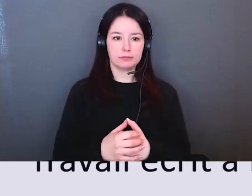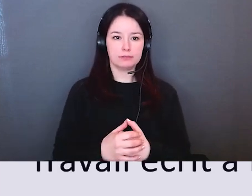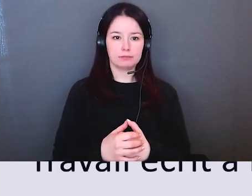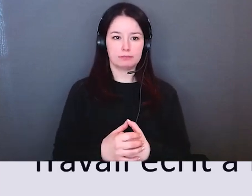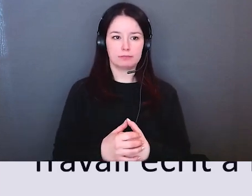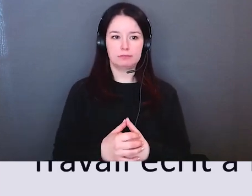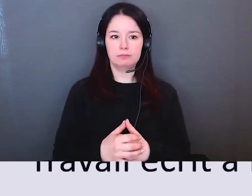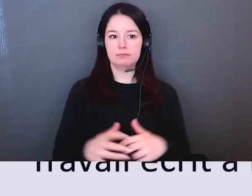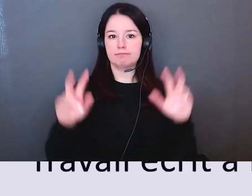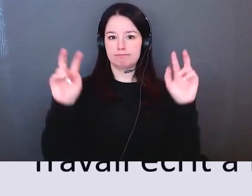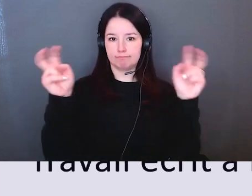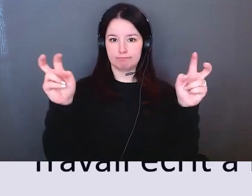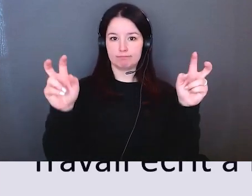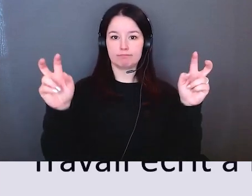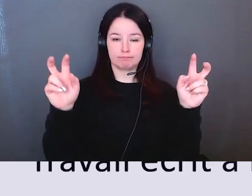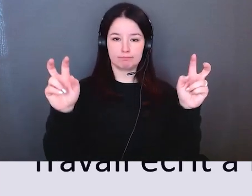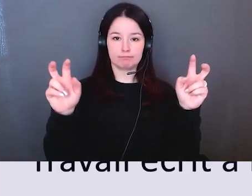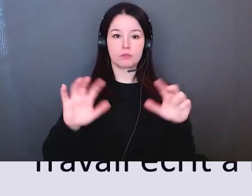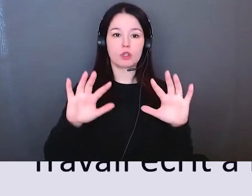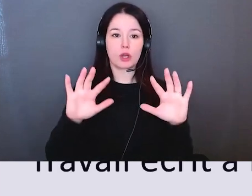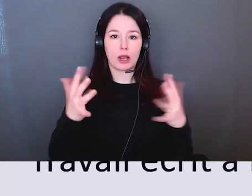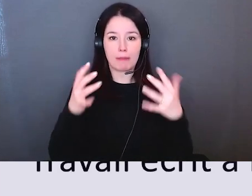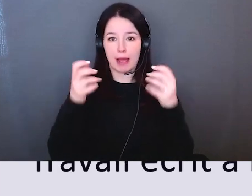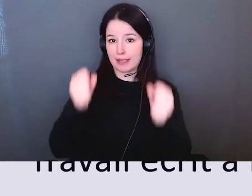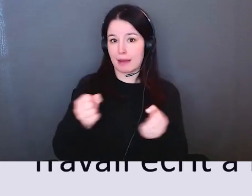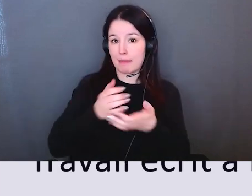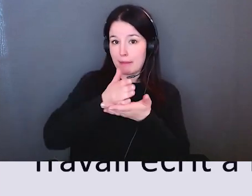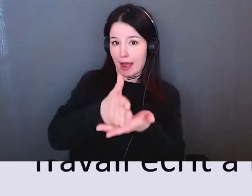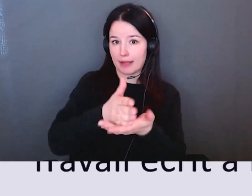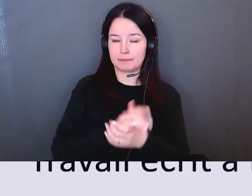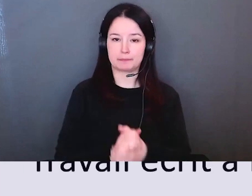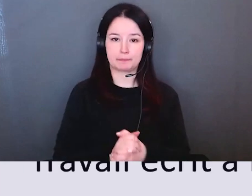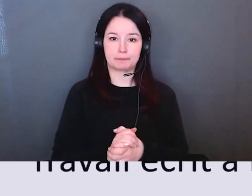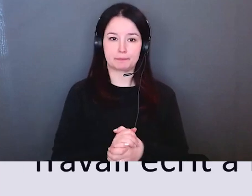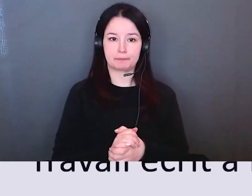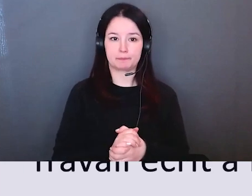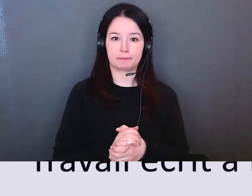Merci Ed C'est un moment